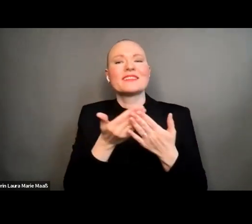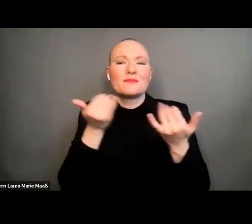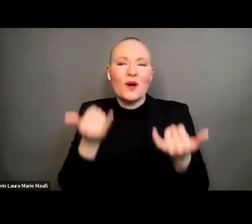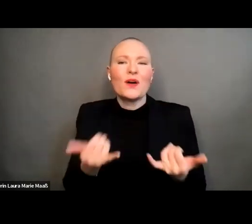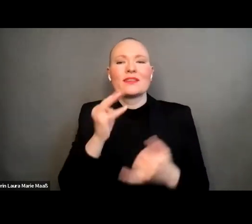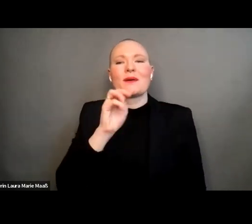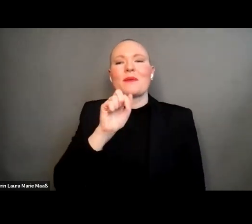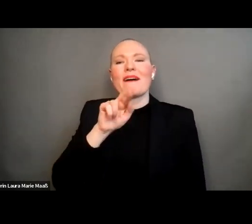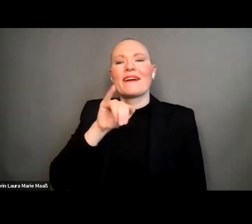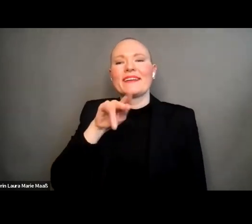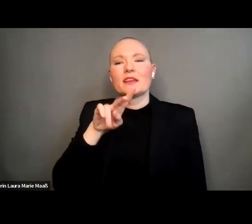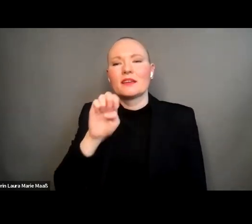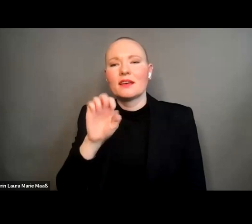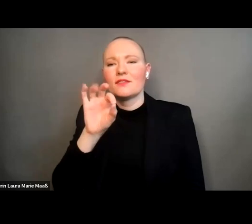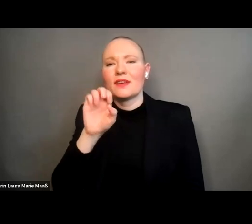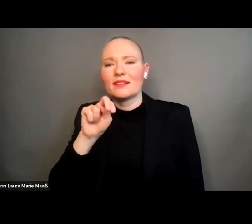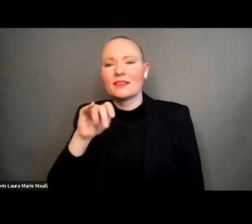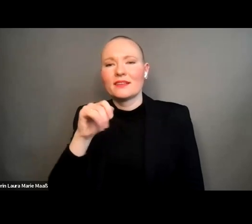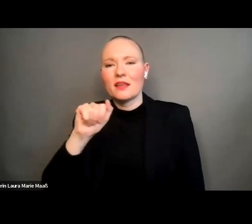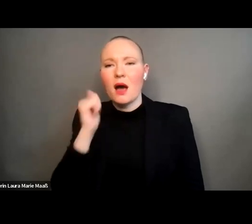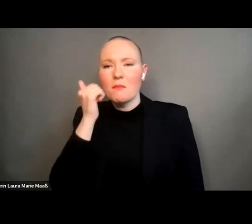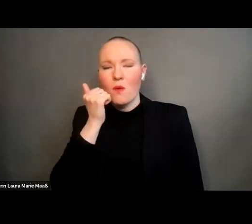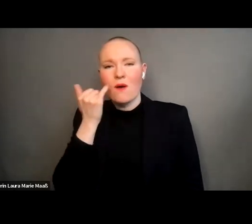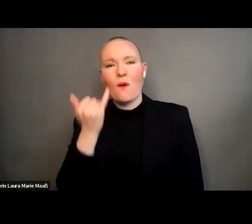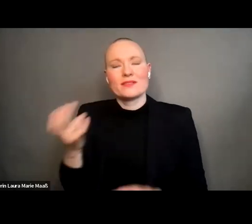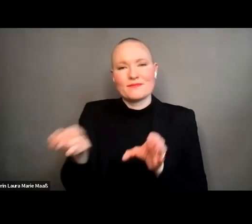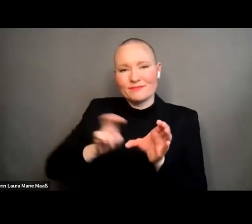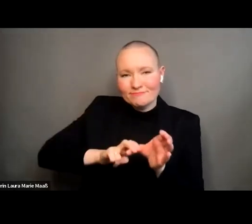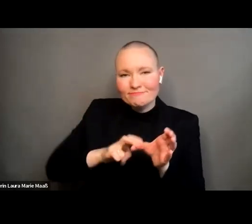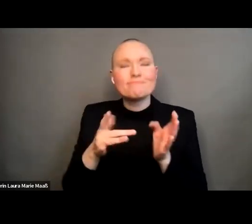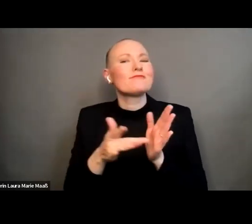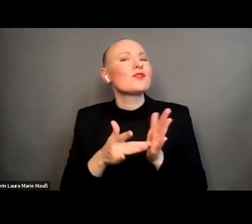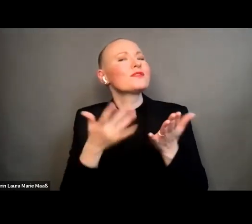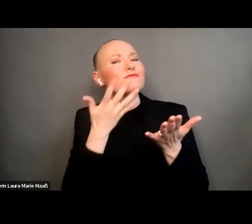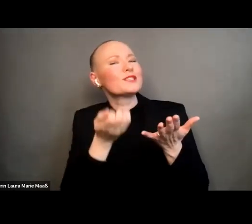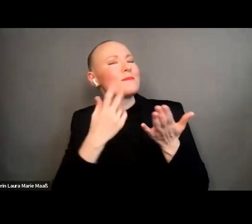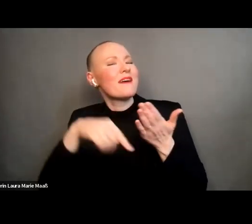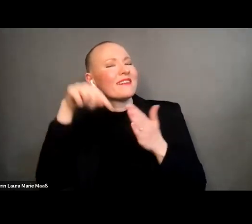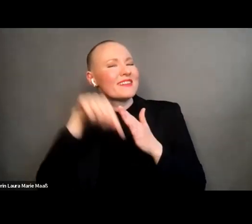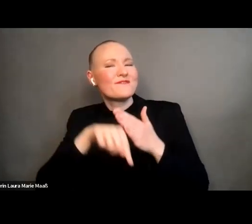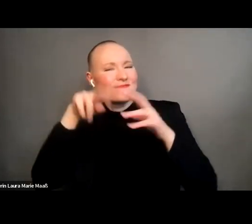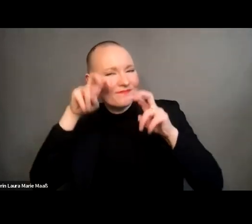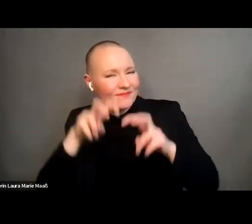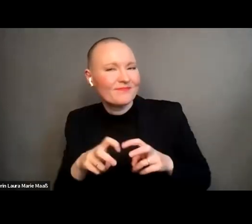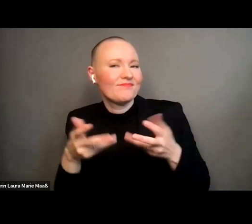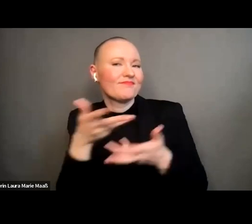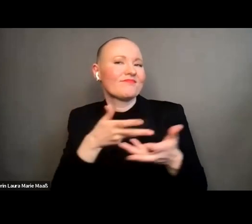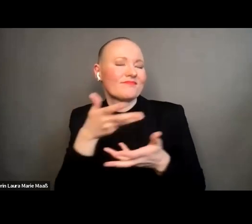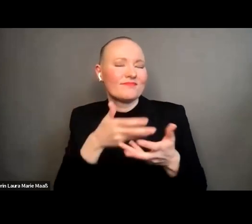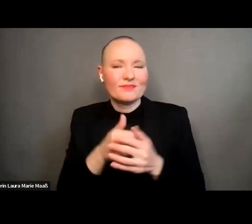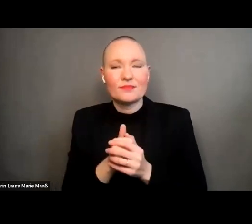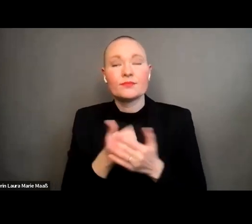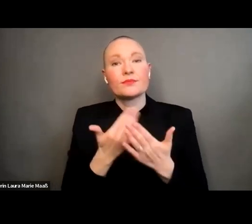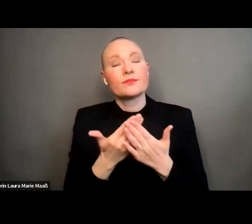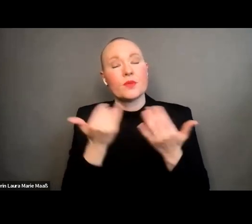bei uns online zu gast um dem mehr auf die spur zu gehen genau also es geht heute